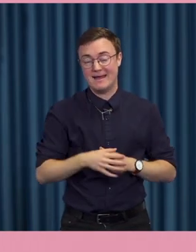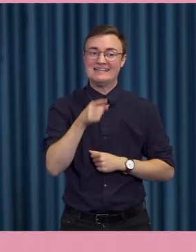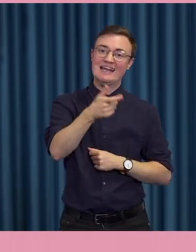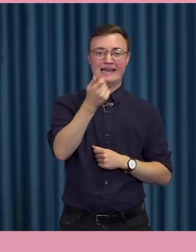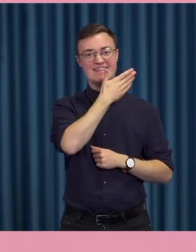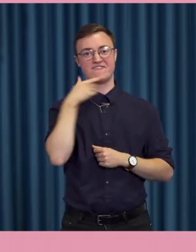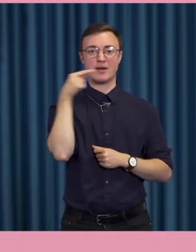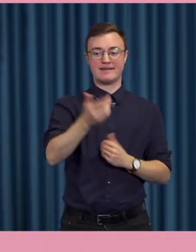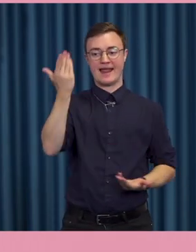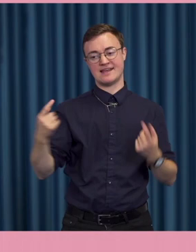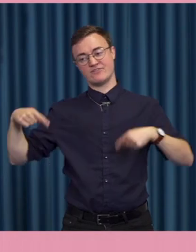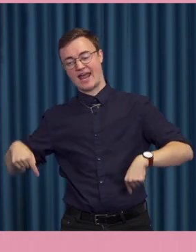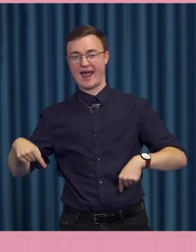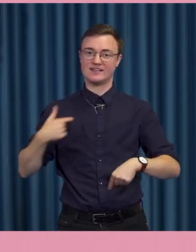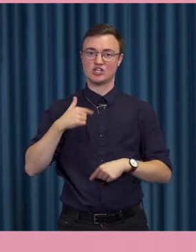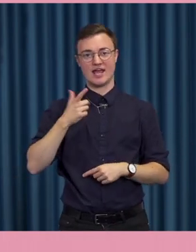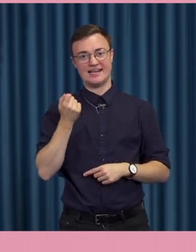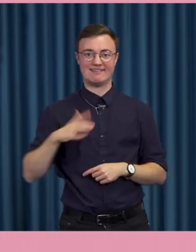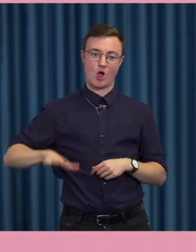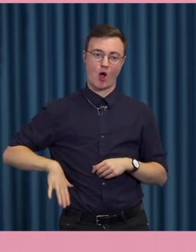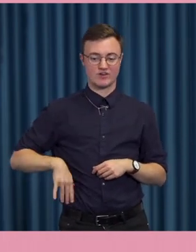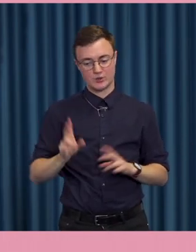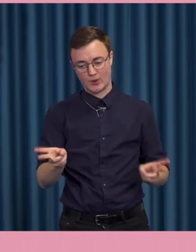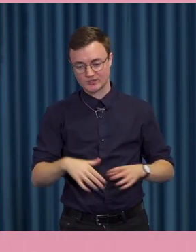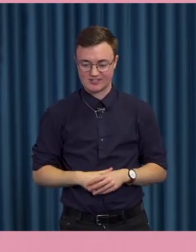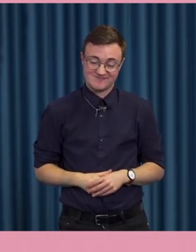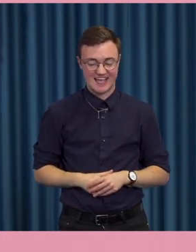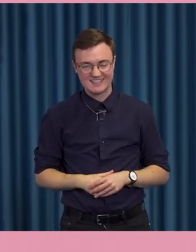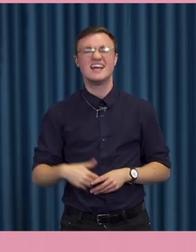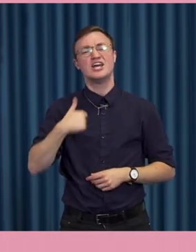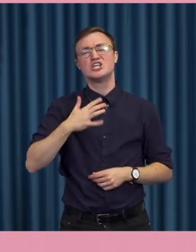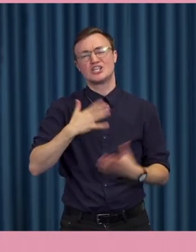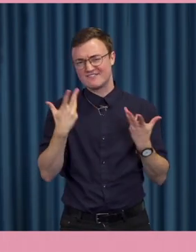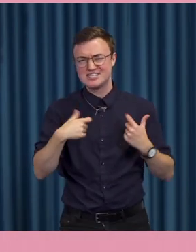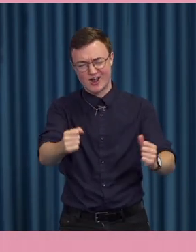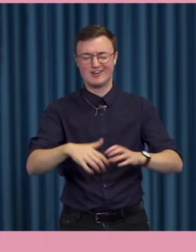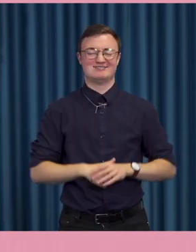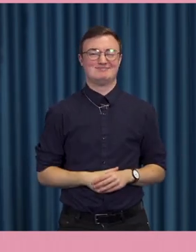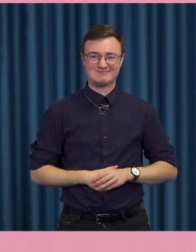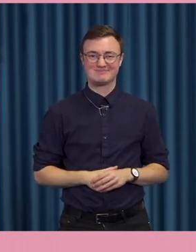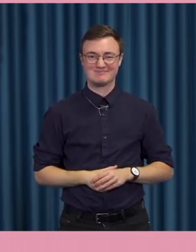varmare där än här, så jag är lite avundsjuk samtidigt. Så jag tycker vi kör igång.